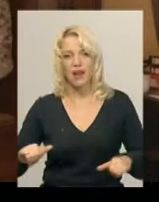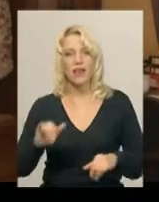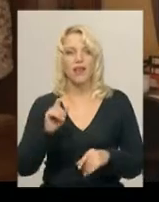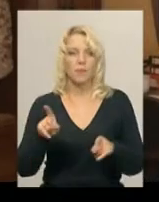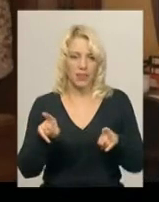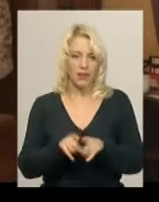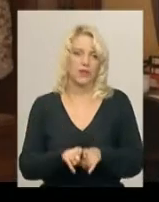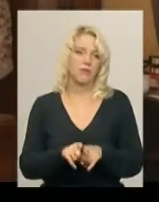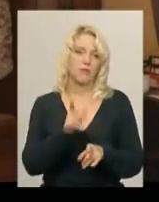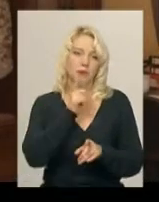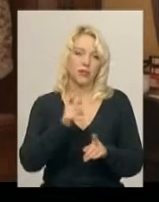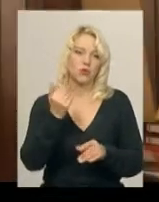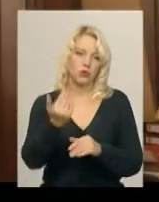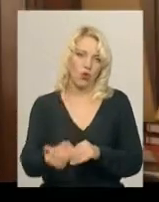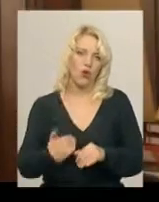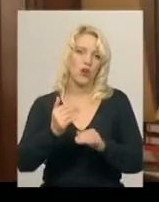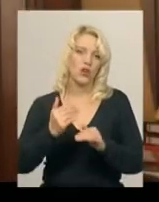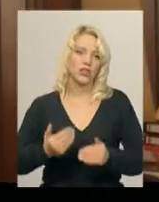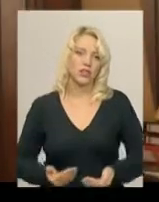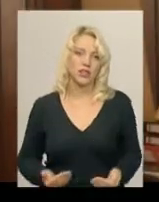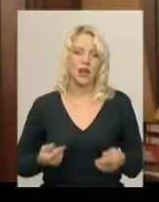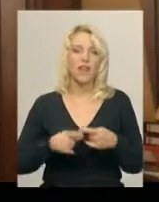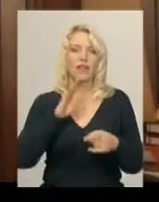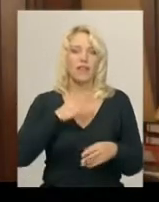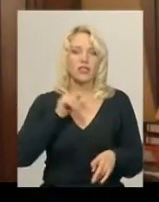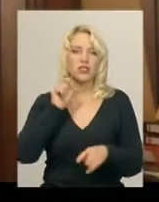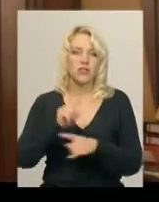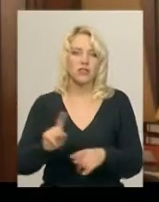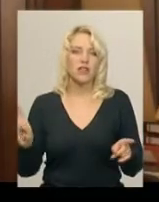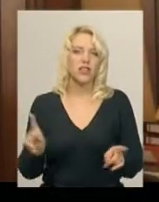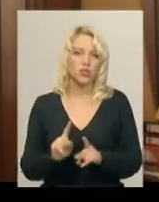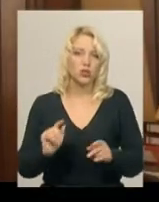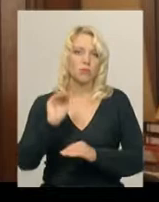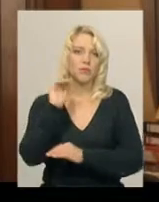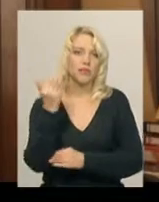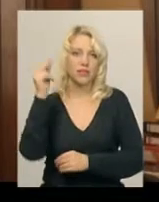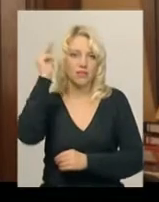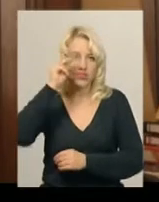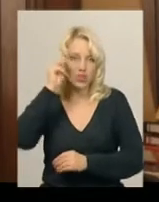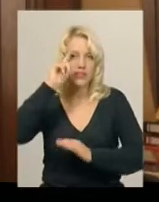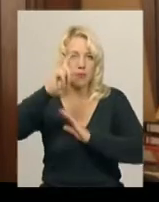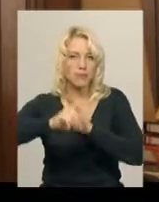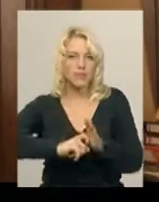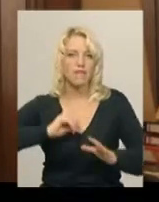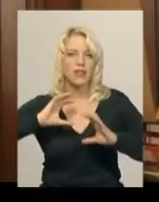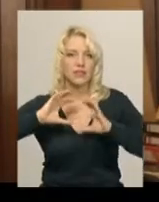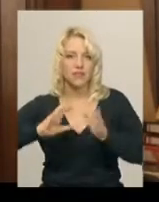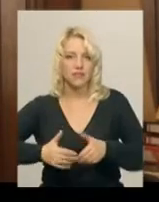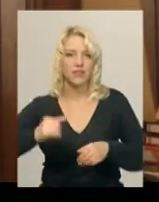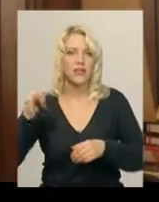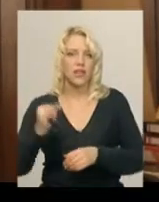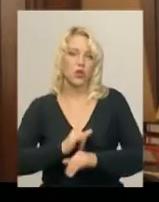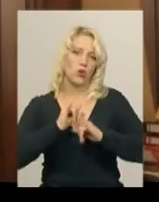такий період його життя. Наше завдання, аби дитина вчилася пізнавати світ і